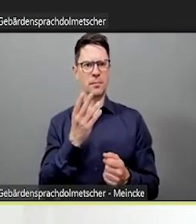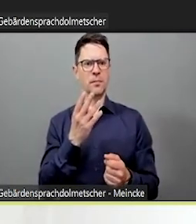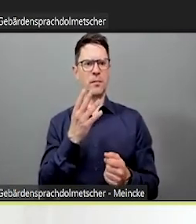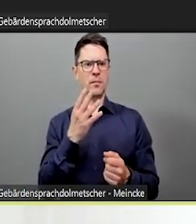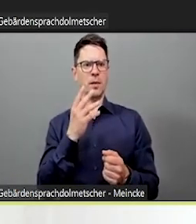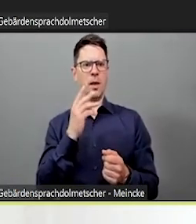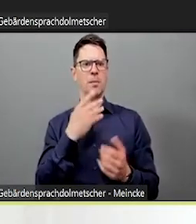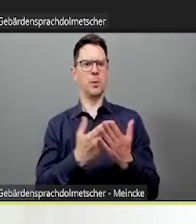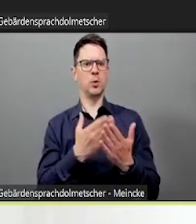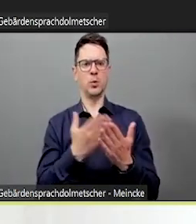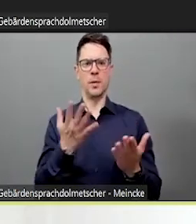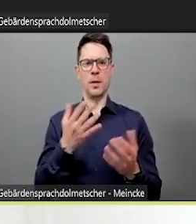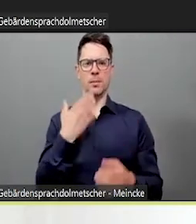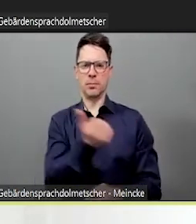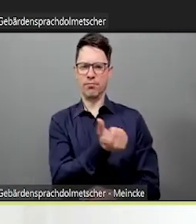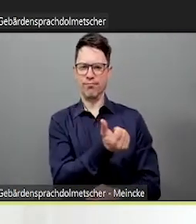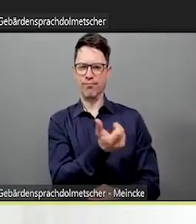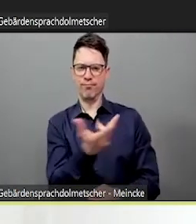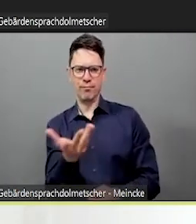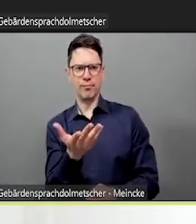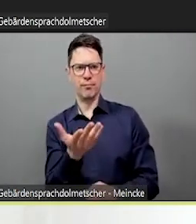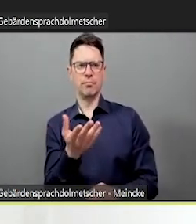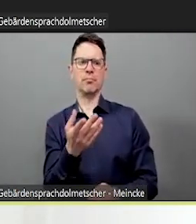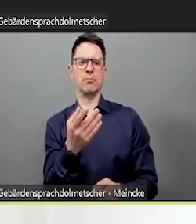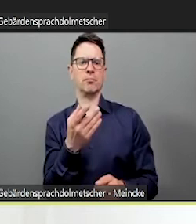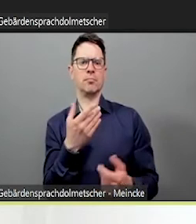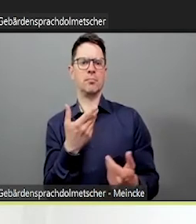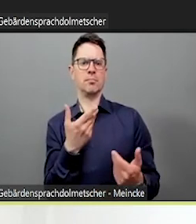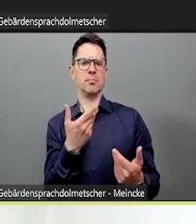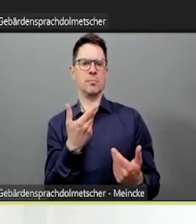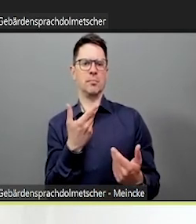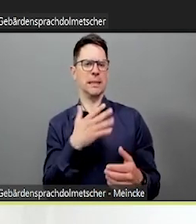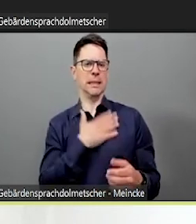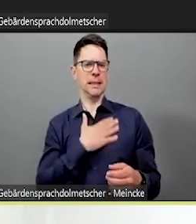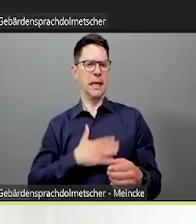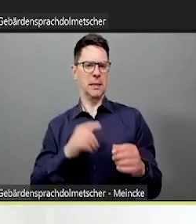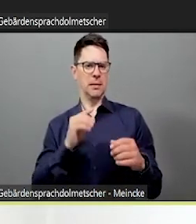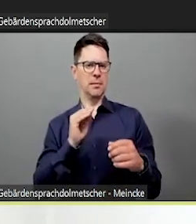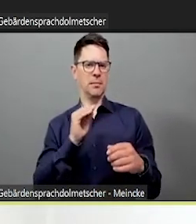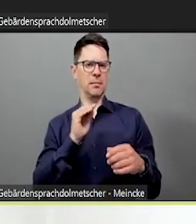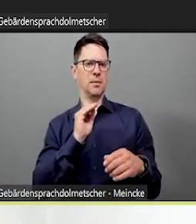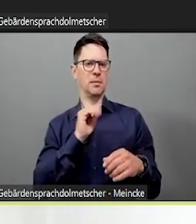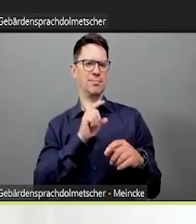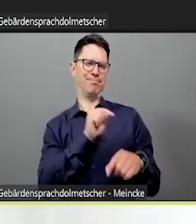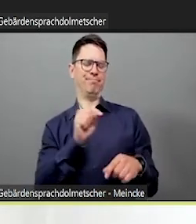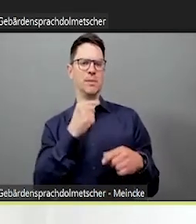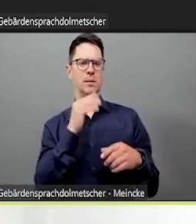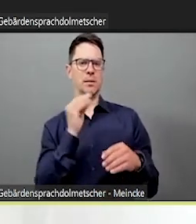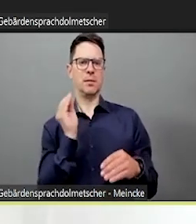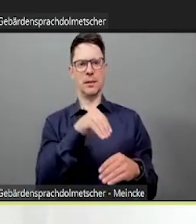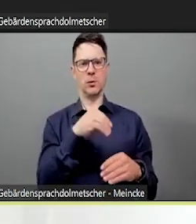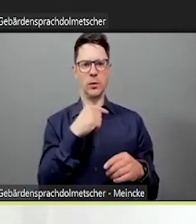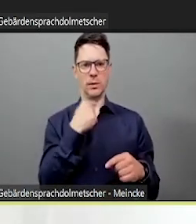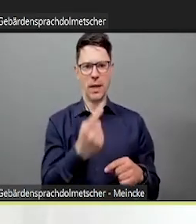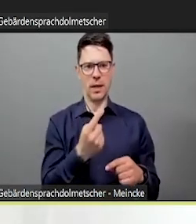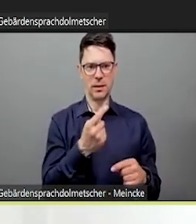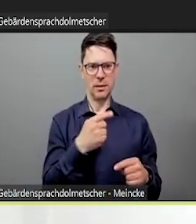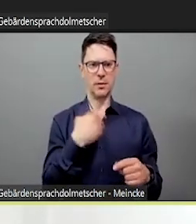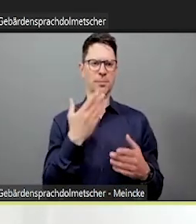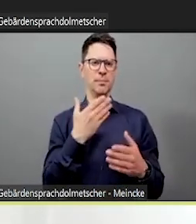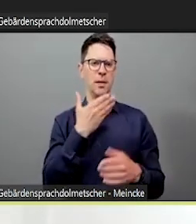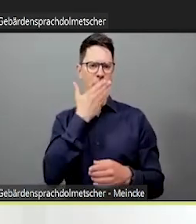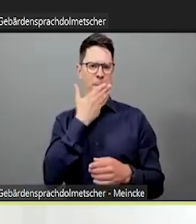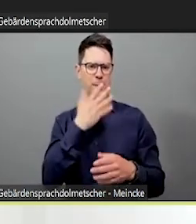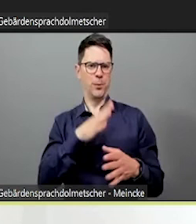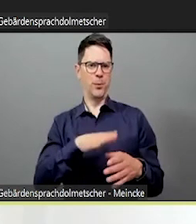und Sie haben die Ergebnisse, dann haben die Studierenden erst mal gut kooperiert und haben Ihnen vielleicht manche persönlichen Dinge auch mitgeteilt.